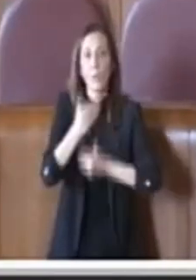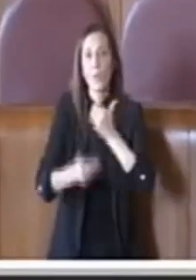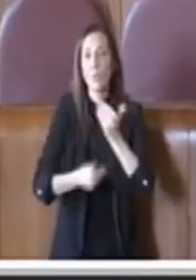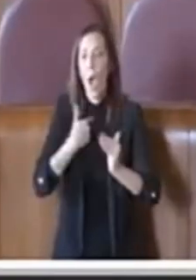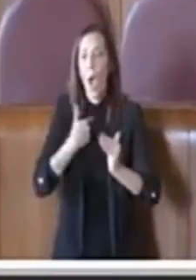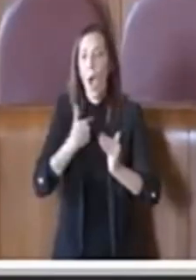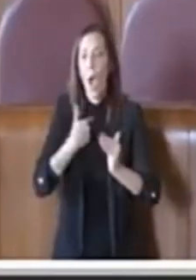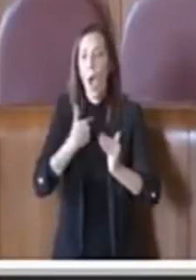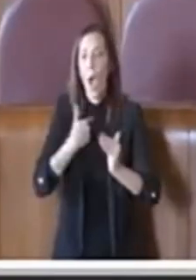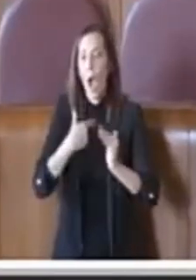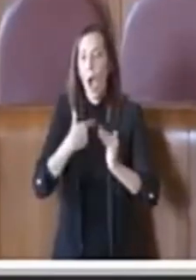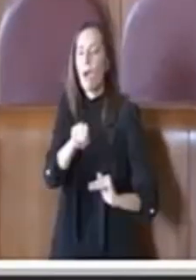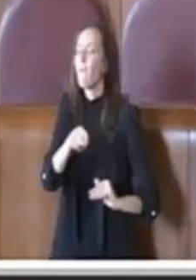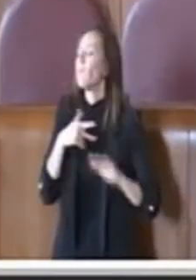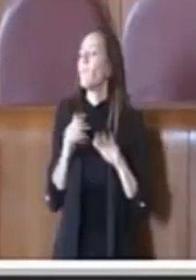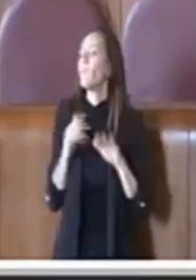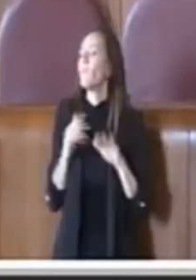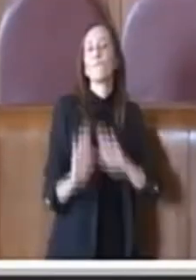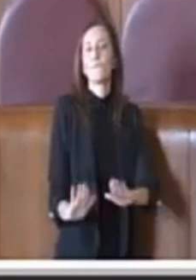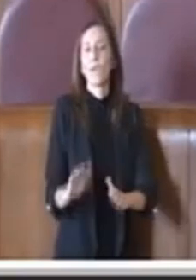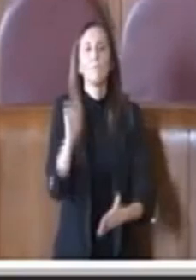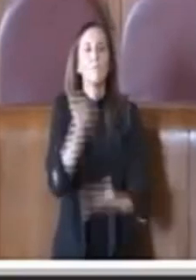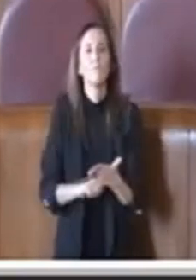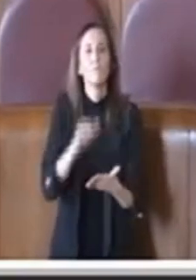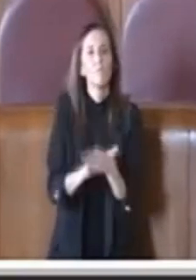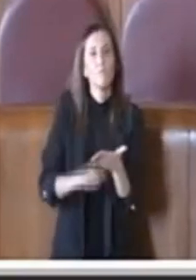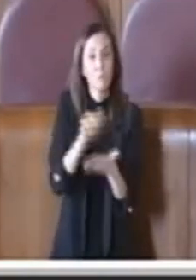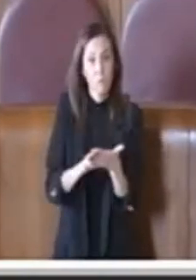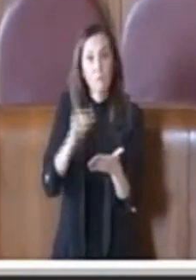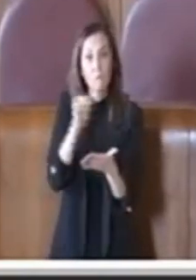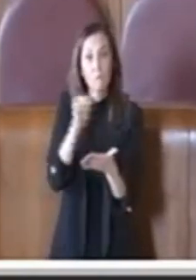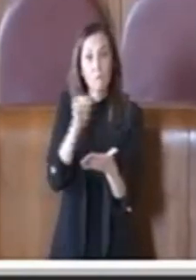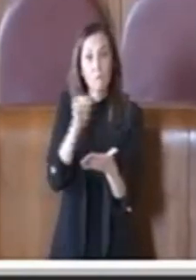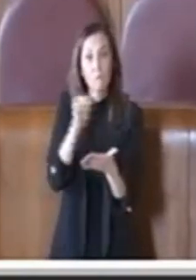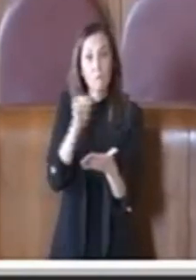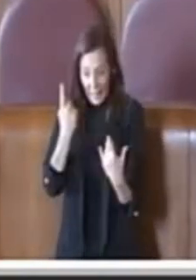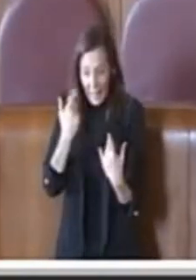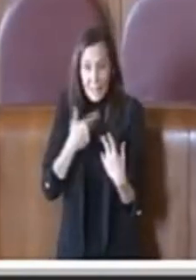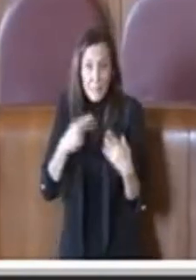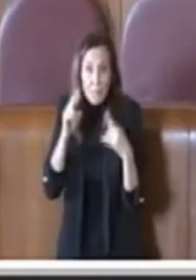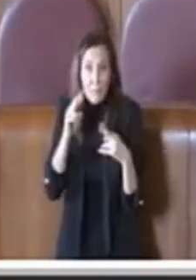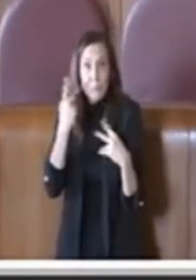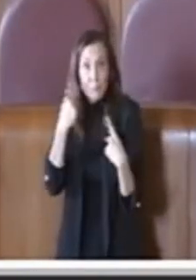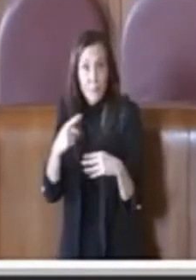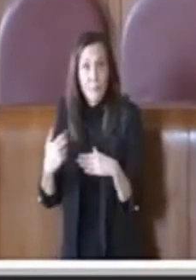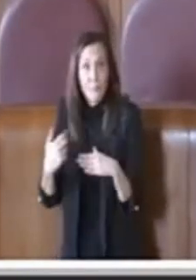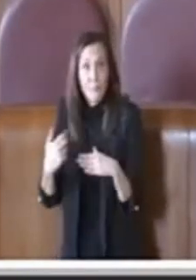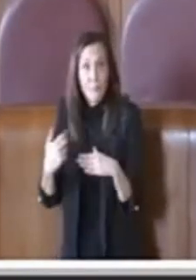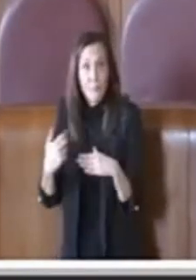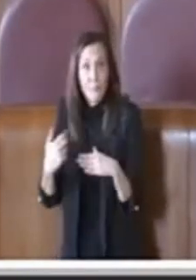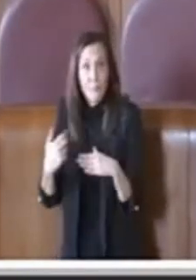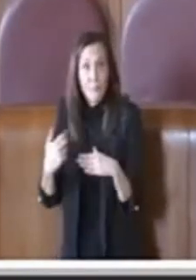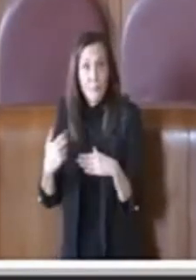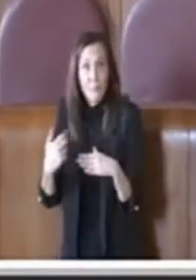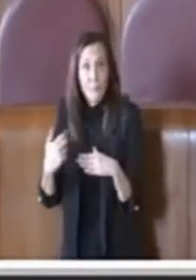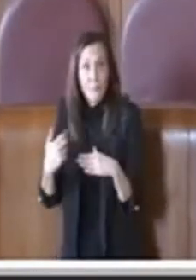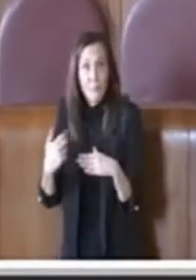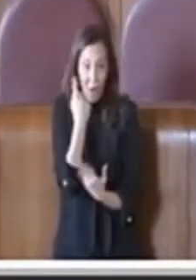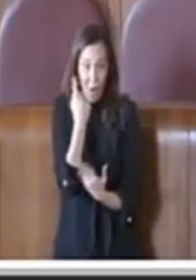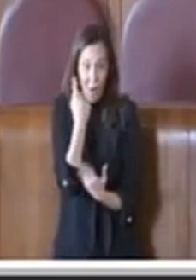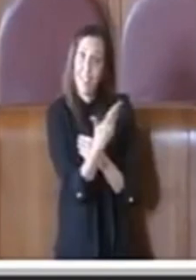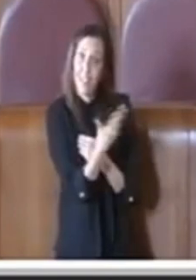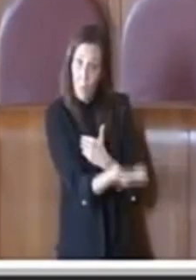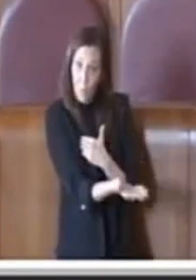possibilità concrete per dare poi un supporto anche economico a questa categoria che chiaramente,